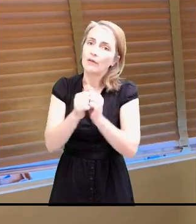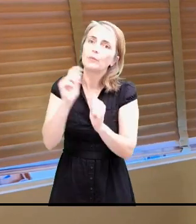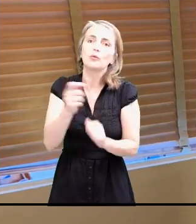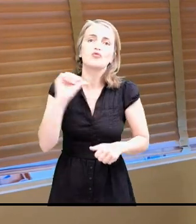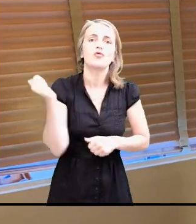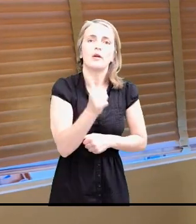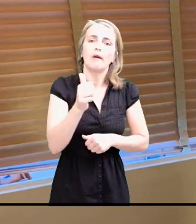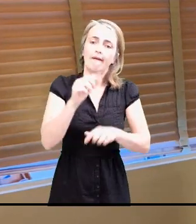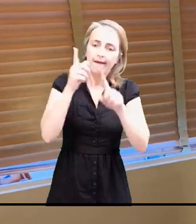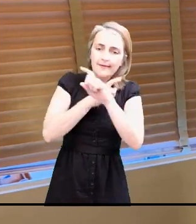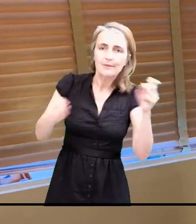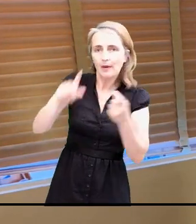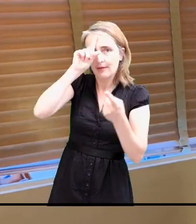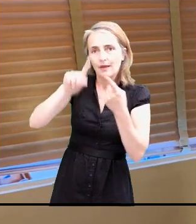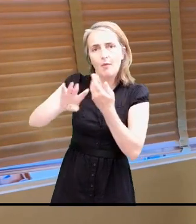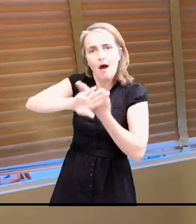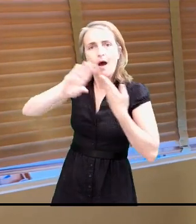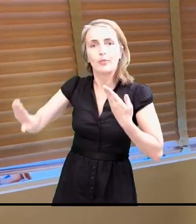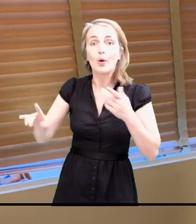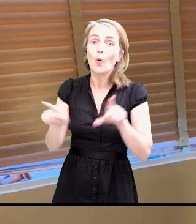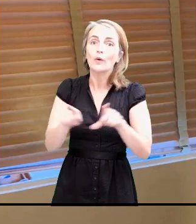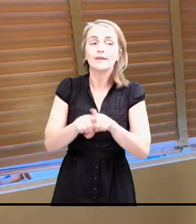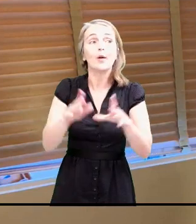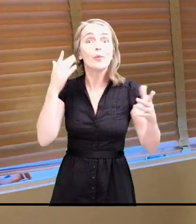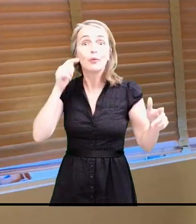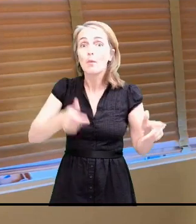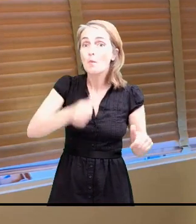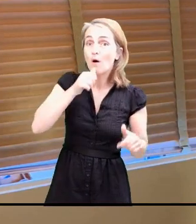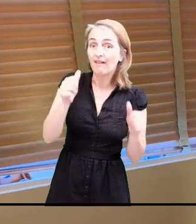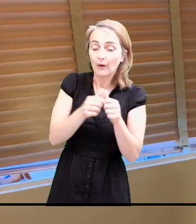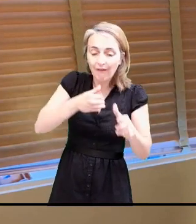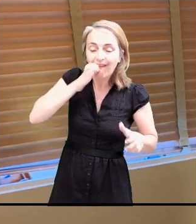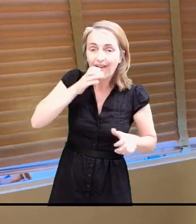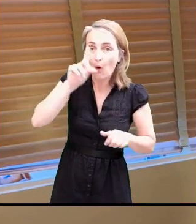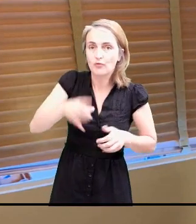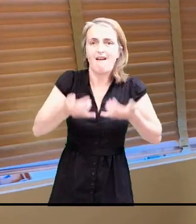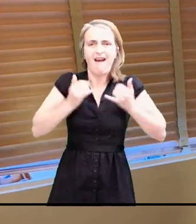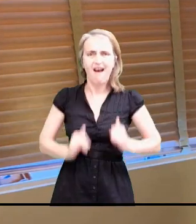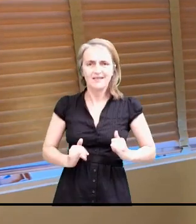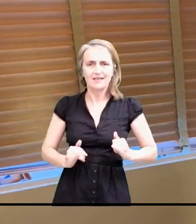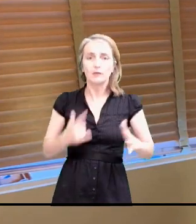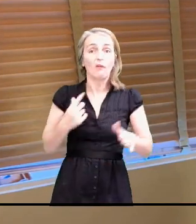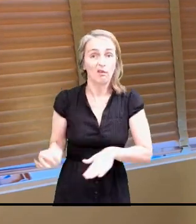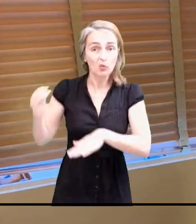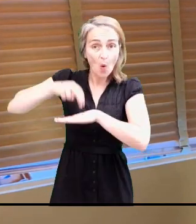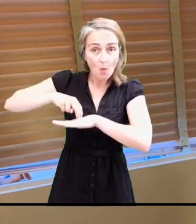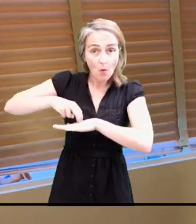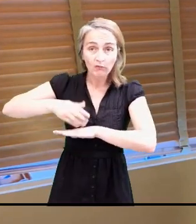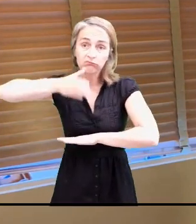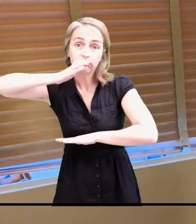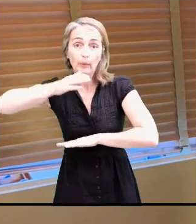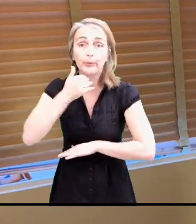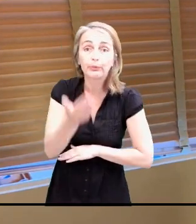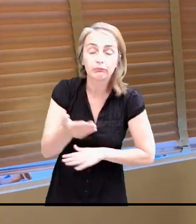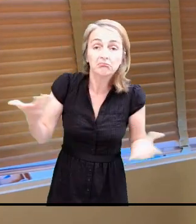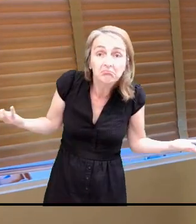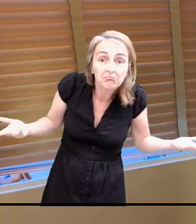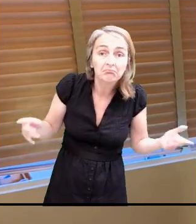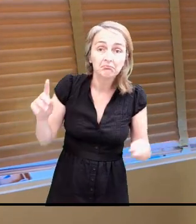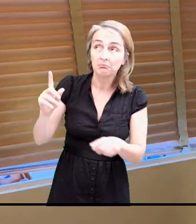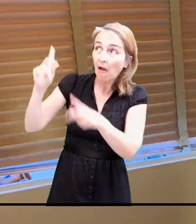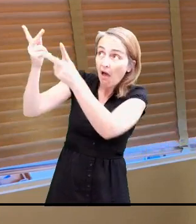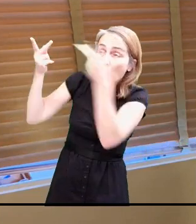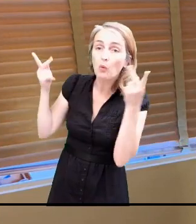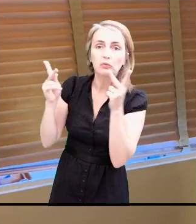Et on s'assayera pour boire un coup puisqu'on n'a plus le droit de boire un coup debout. Alors ça, il y a toujours dans toutes les annonces du gouvernement des petites